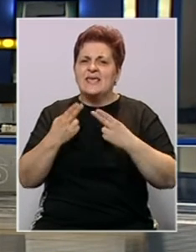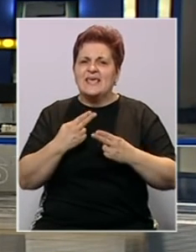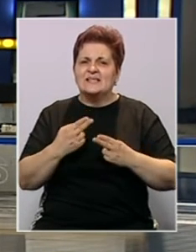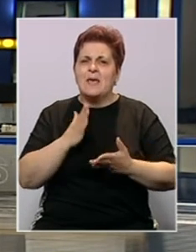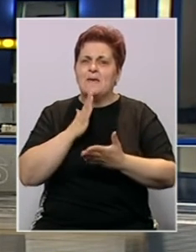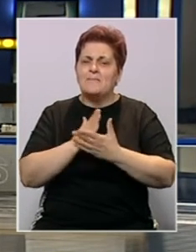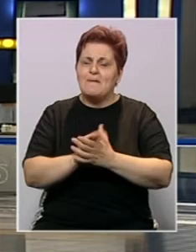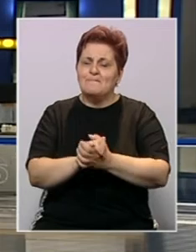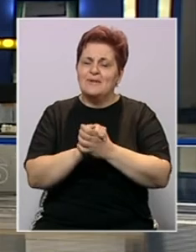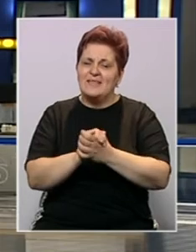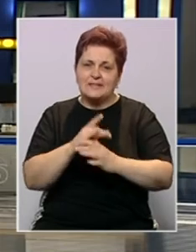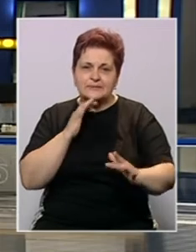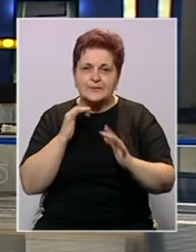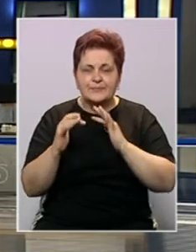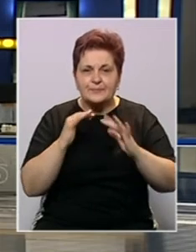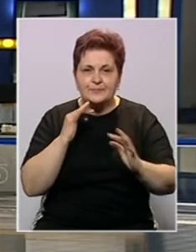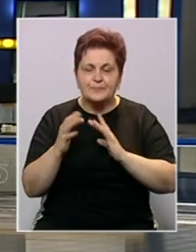preovladavao prijateljski ton.